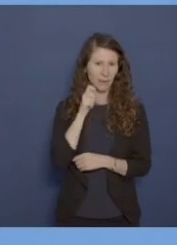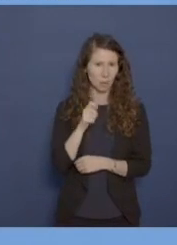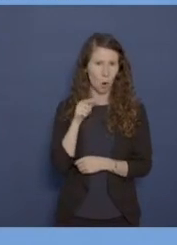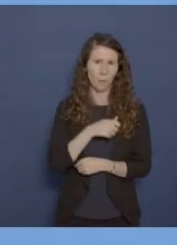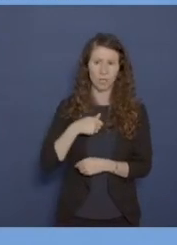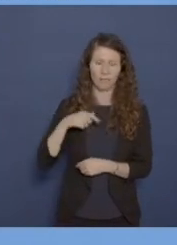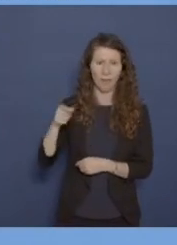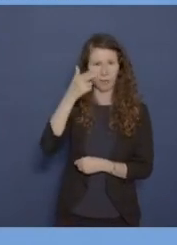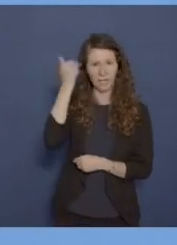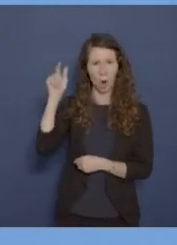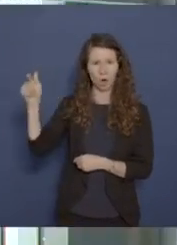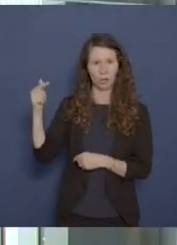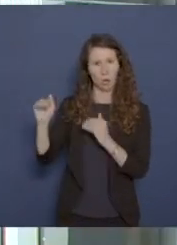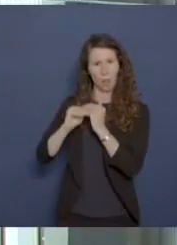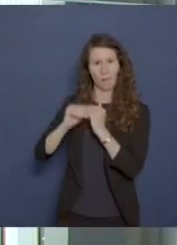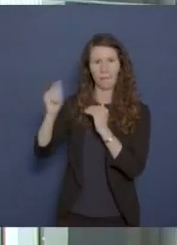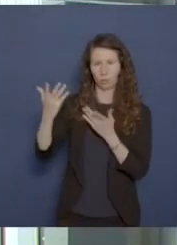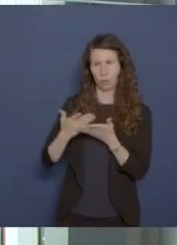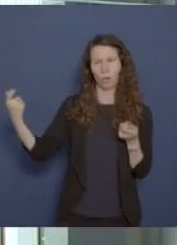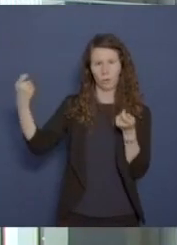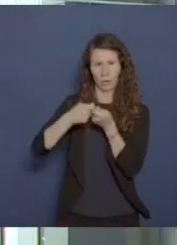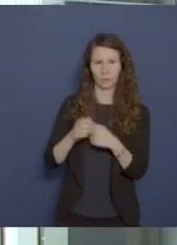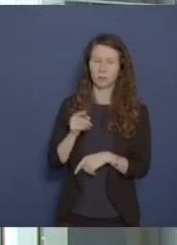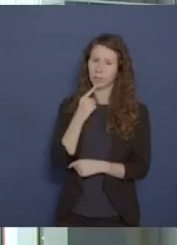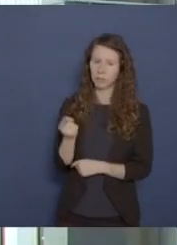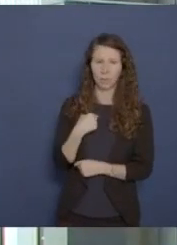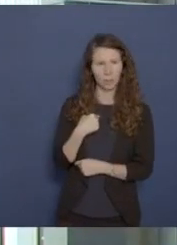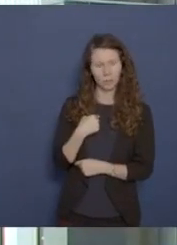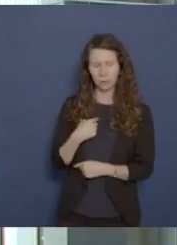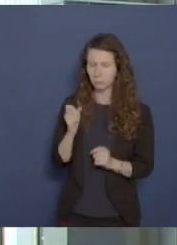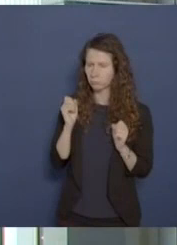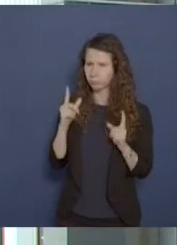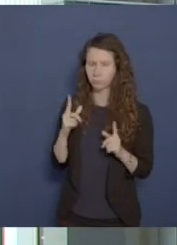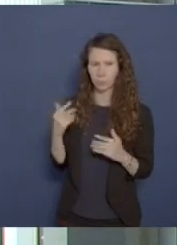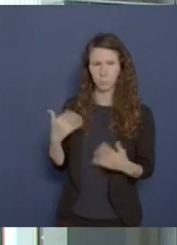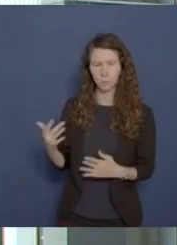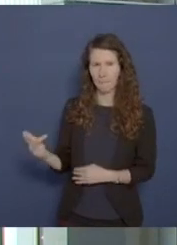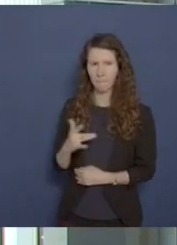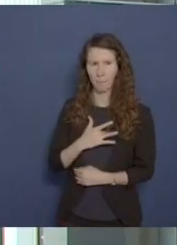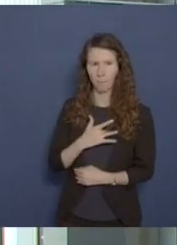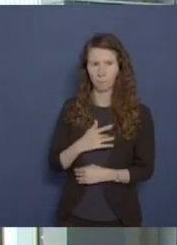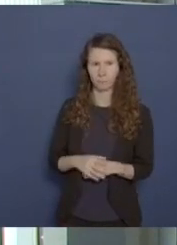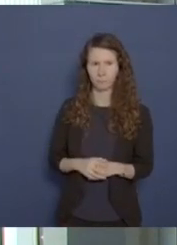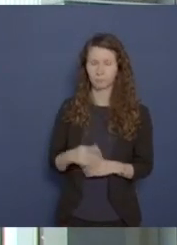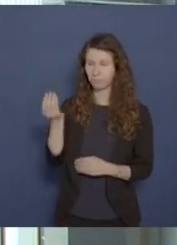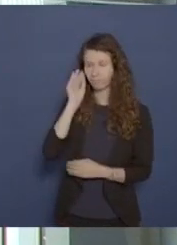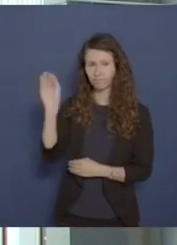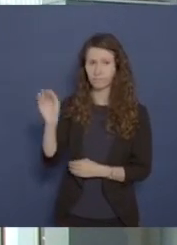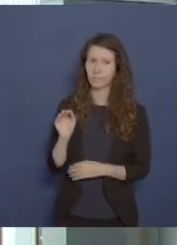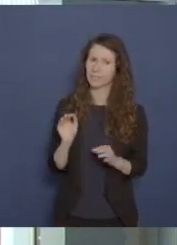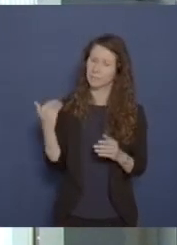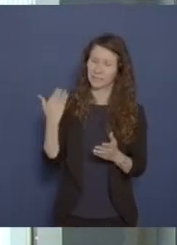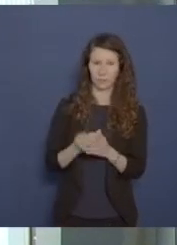litauischen Counterpart aufgenommen. Er hat seine Bestürzung zum Ausdruck gebracht und hat ihm mitgeteilt, dass wir die sehr guten